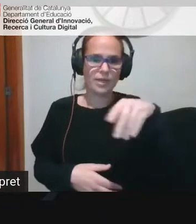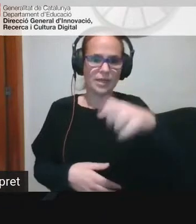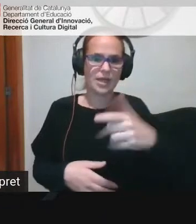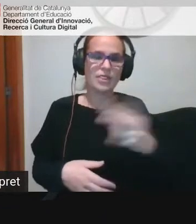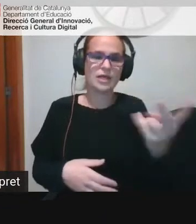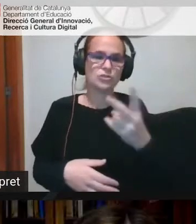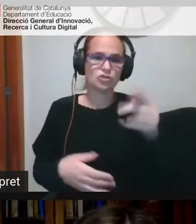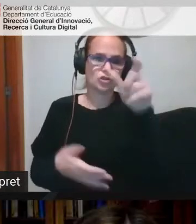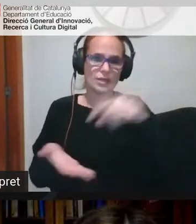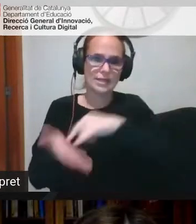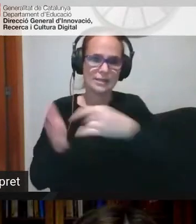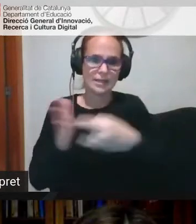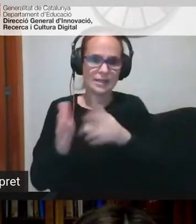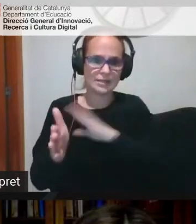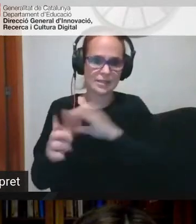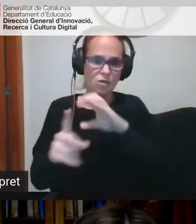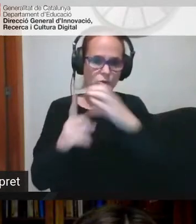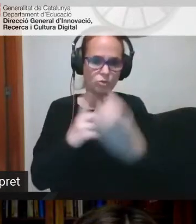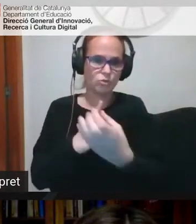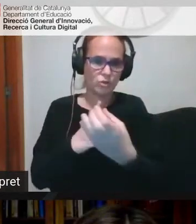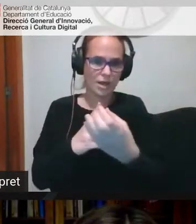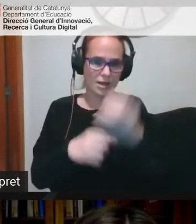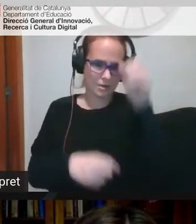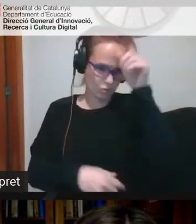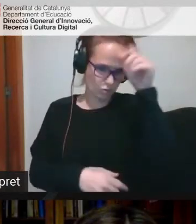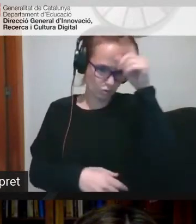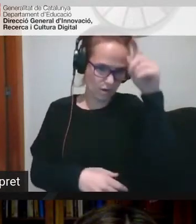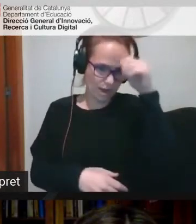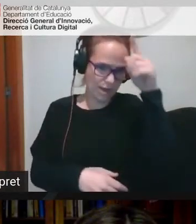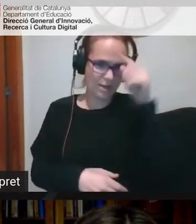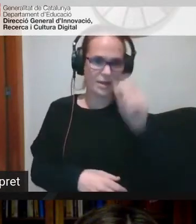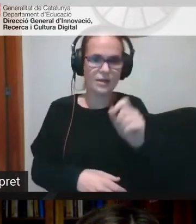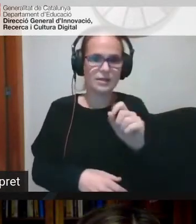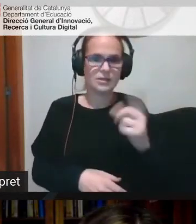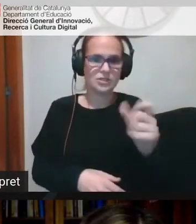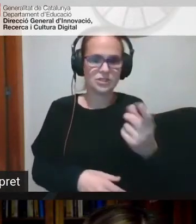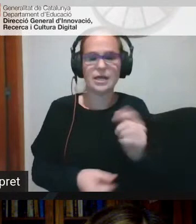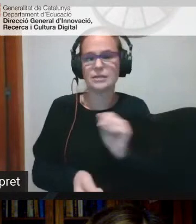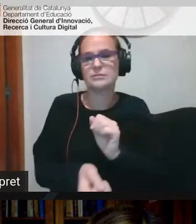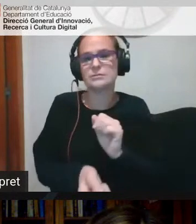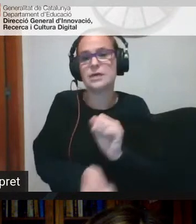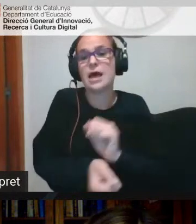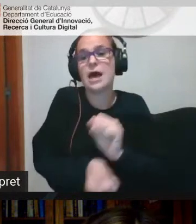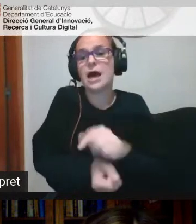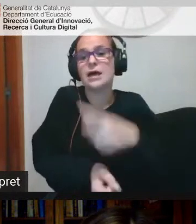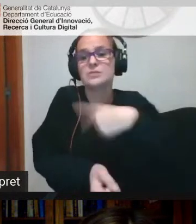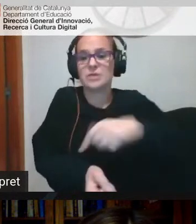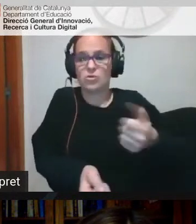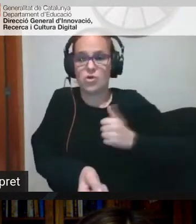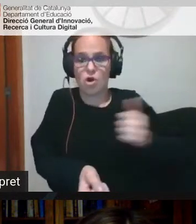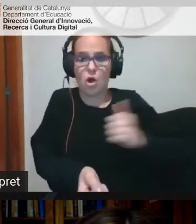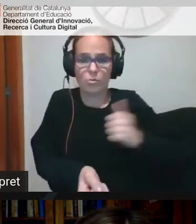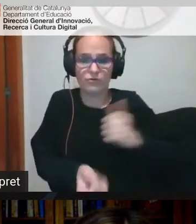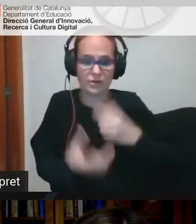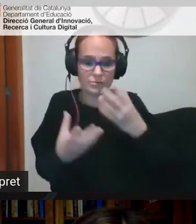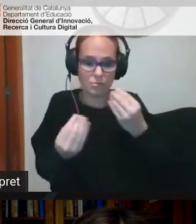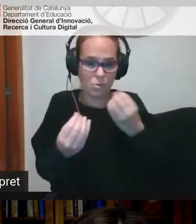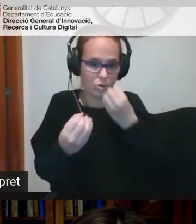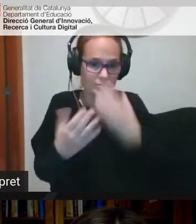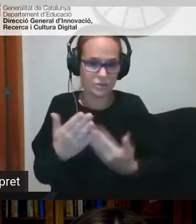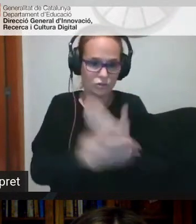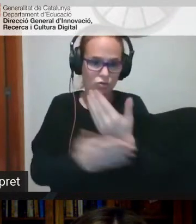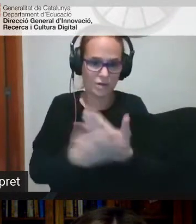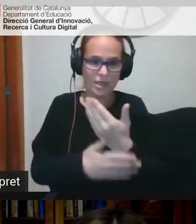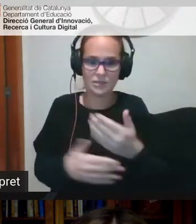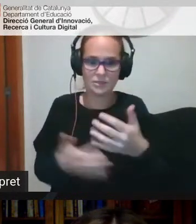i desitjar-vos que sigui molt, molt, molt profitós aquesta jornada aquestes dues horetes estarem